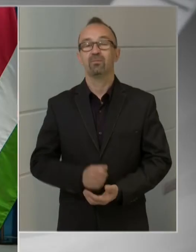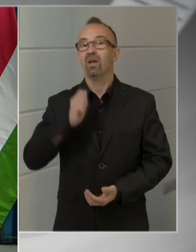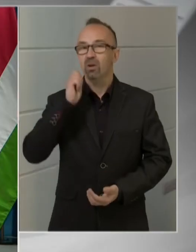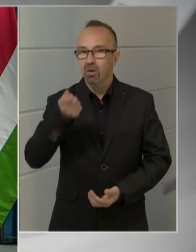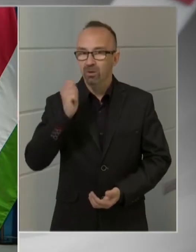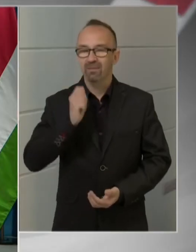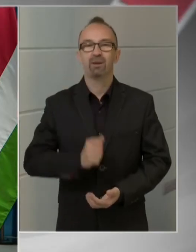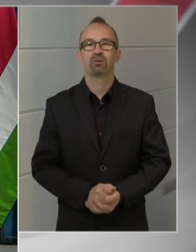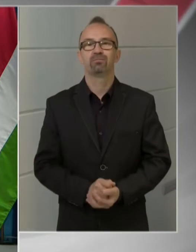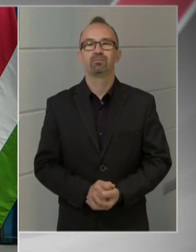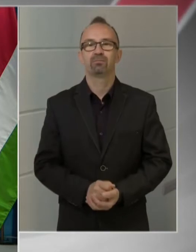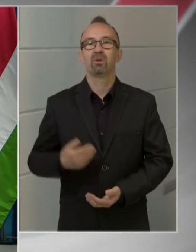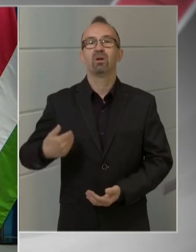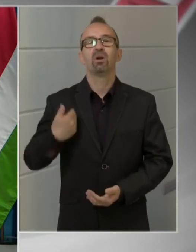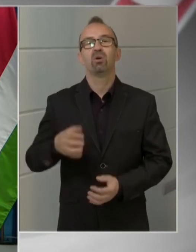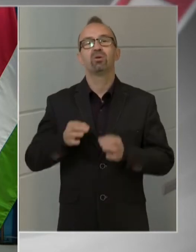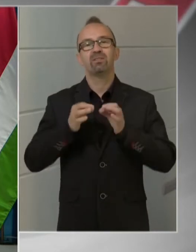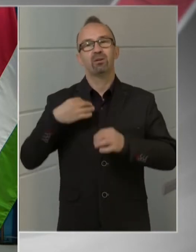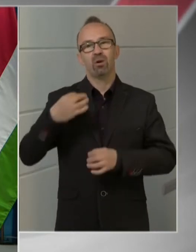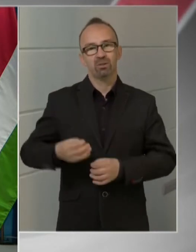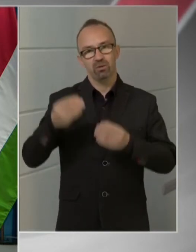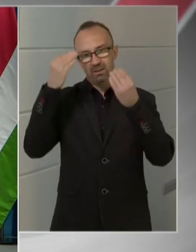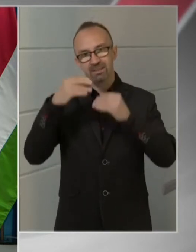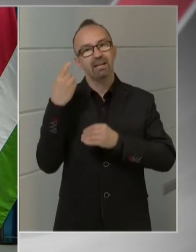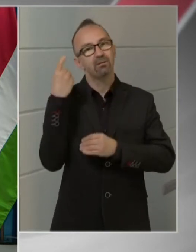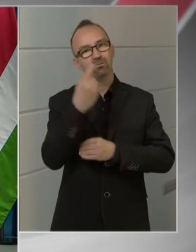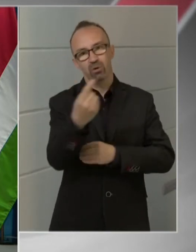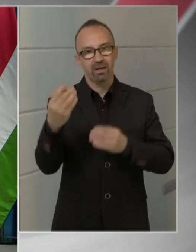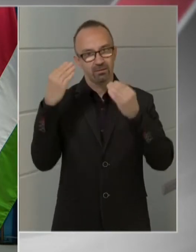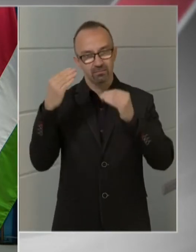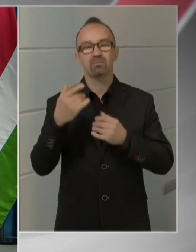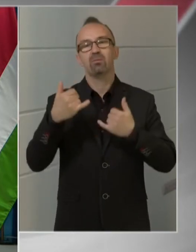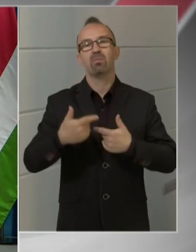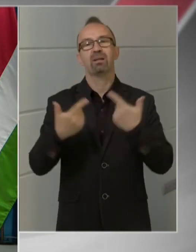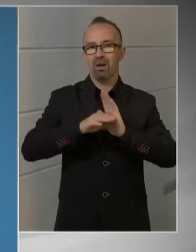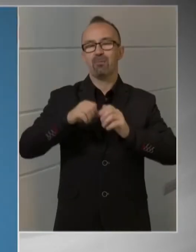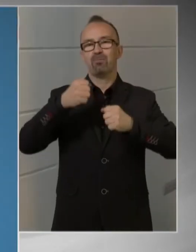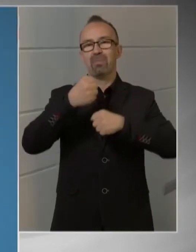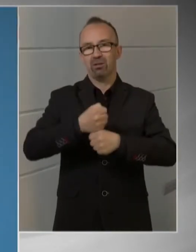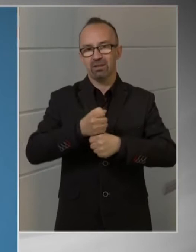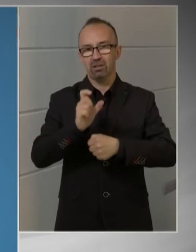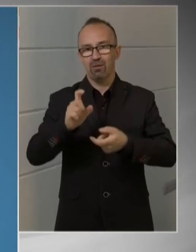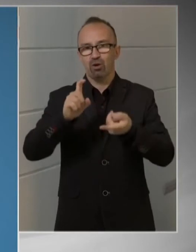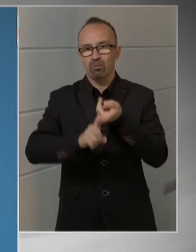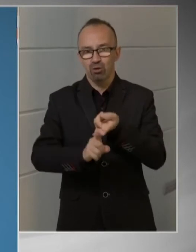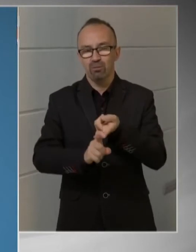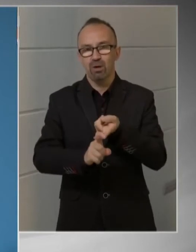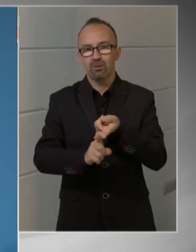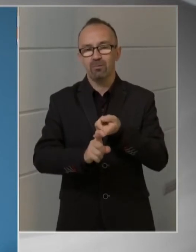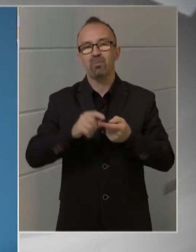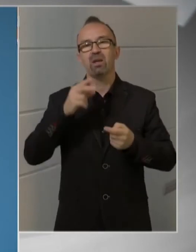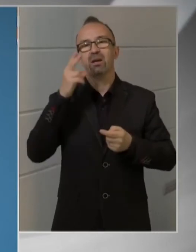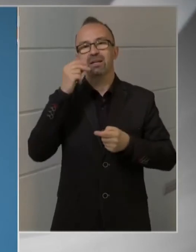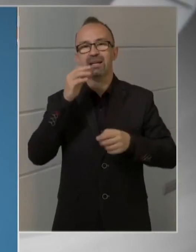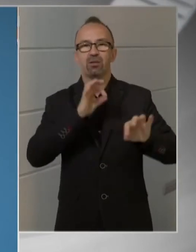maszkviselési kötelezettség figyelmen kívülhagyása miatt 408, a kijárási tilalom megszegése miatt pedig 78 esetben kellett